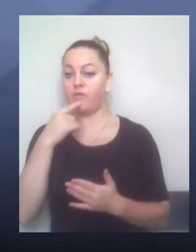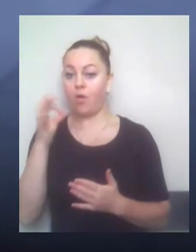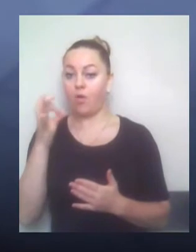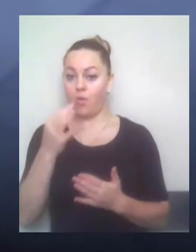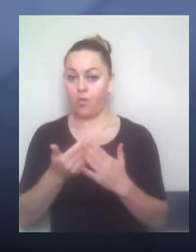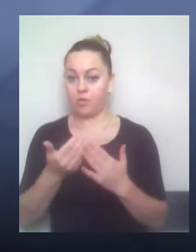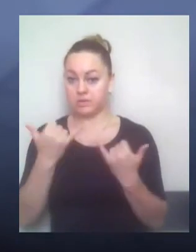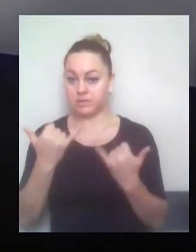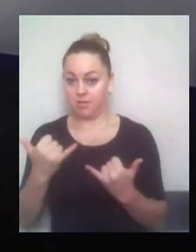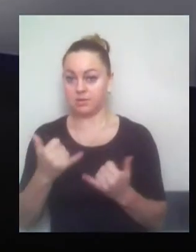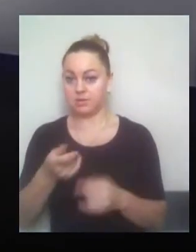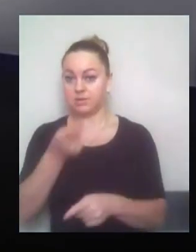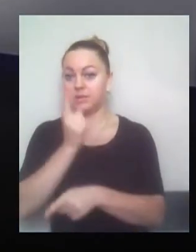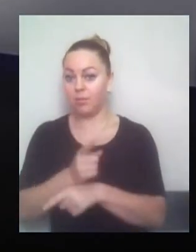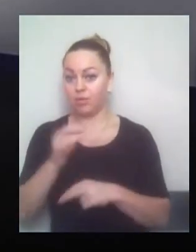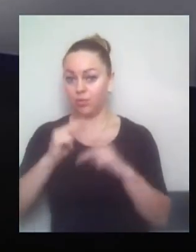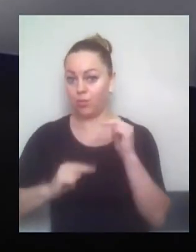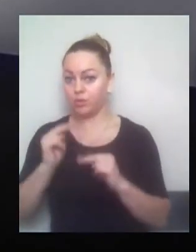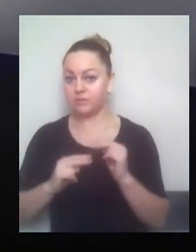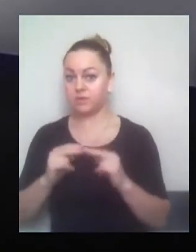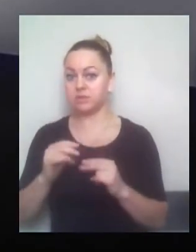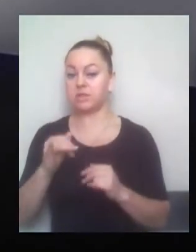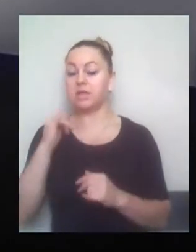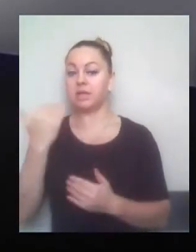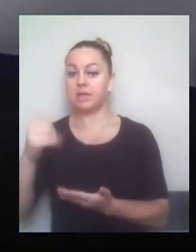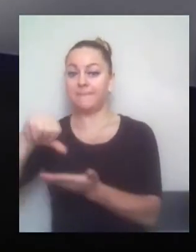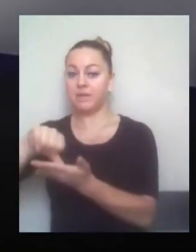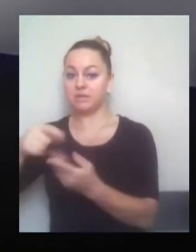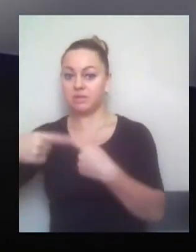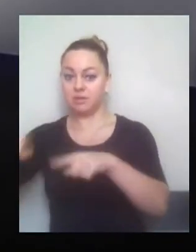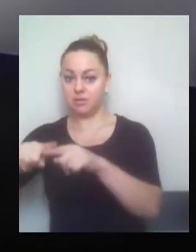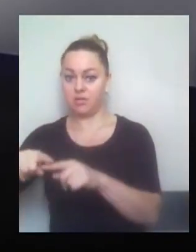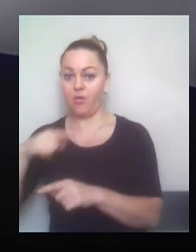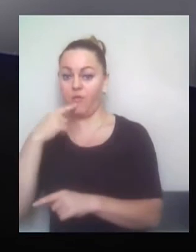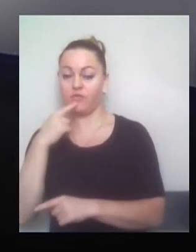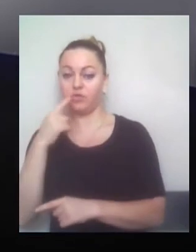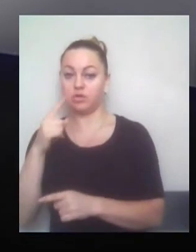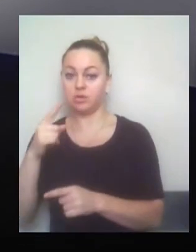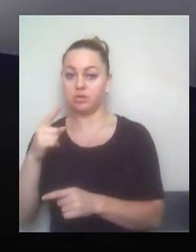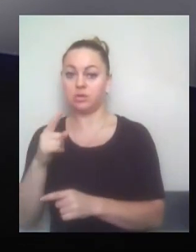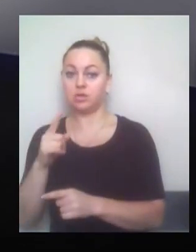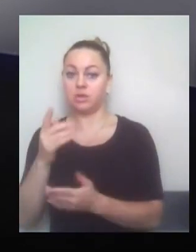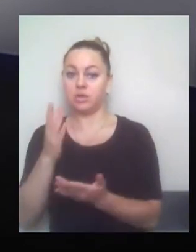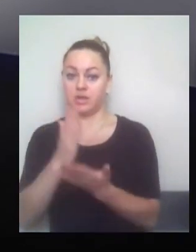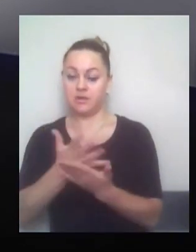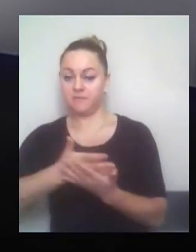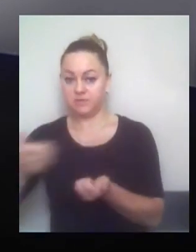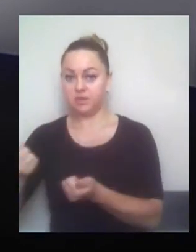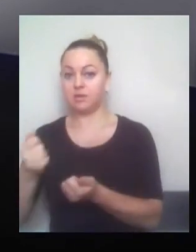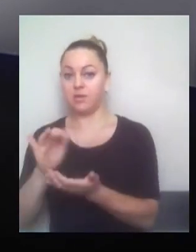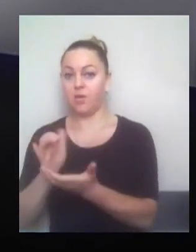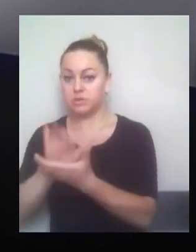їх безпосередньо забудовнику, він з ними ознайомився і нібито навіть надіслав і виконав всі вимоги, що